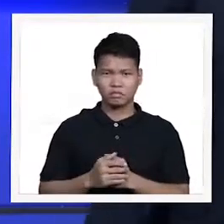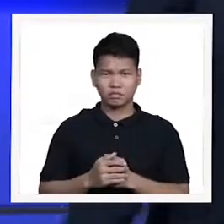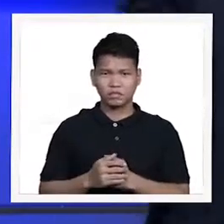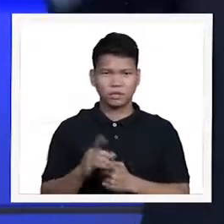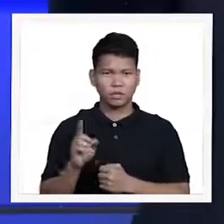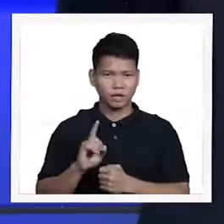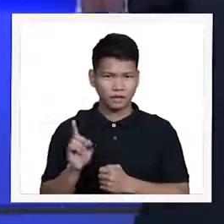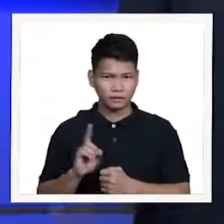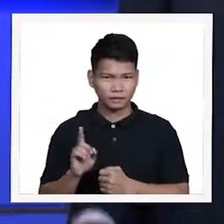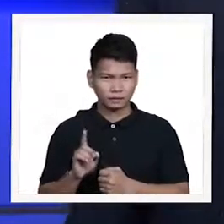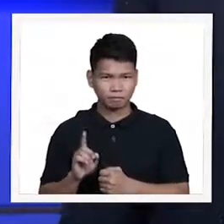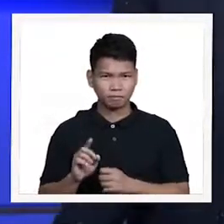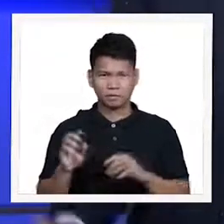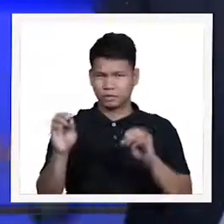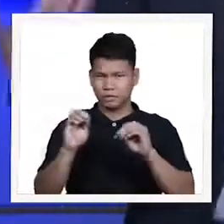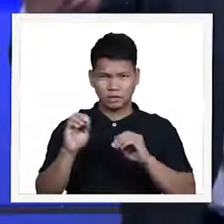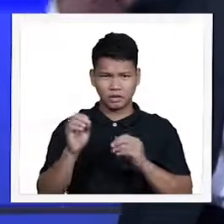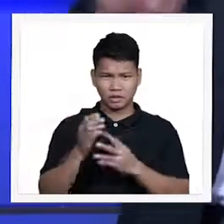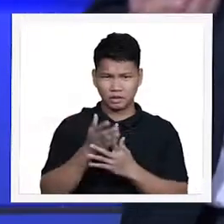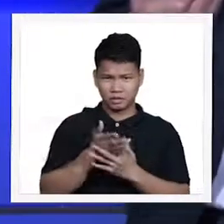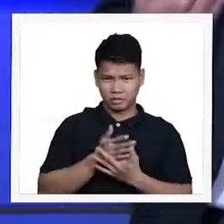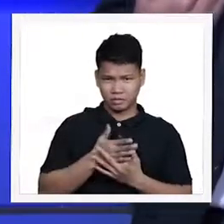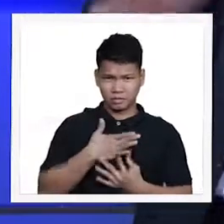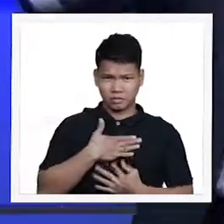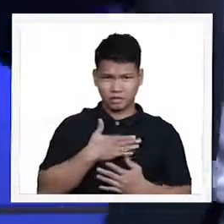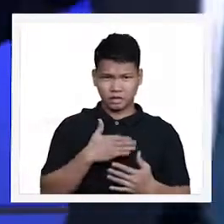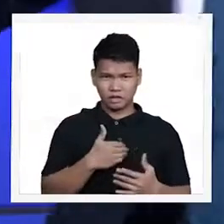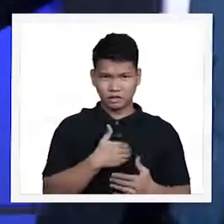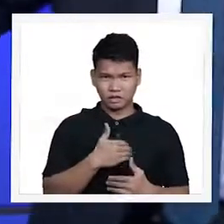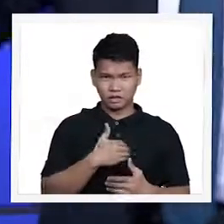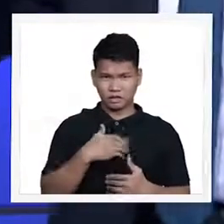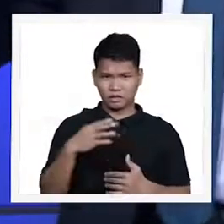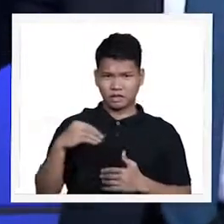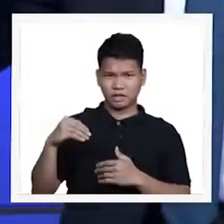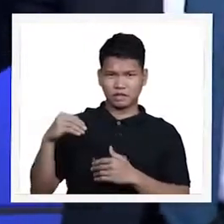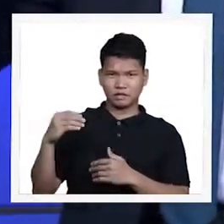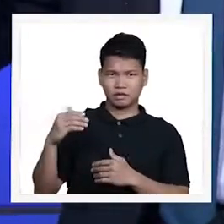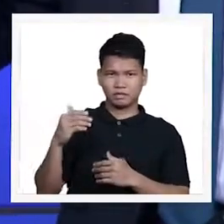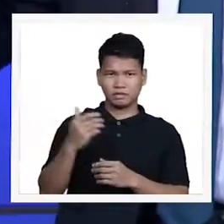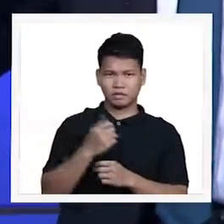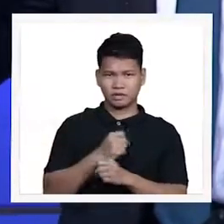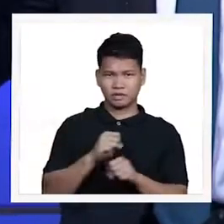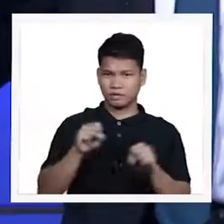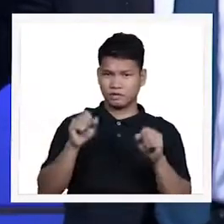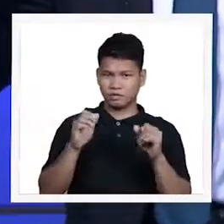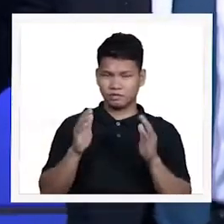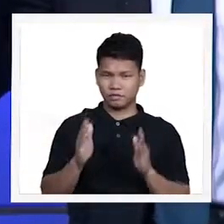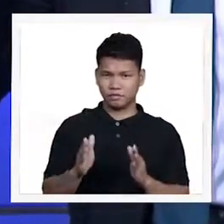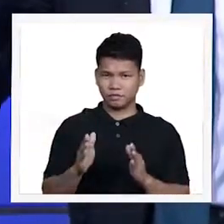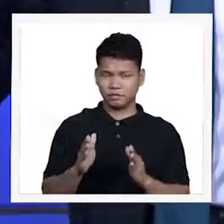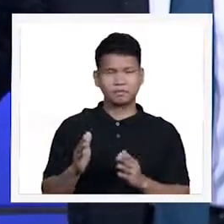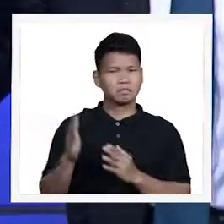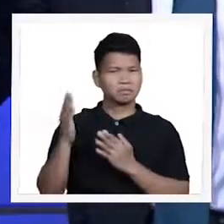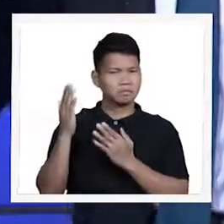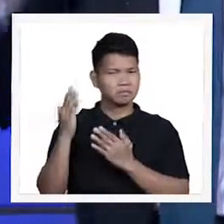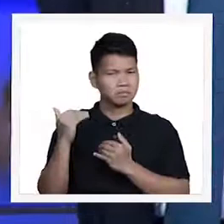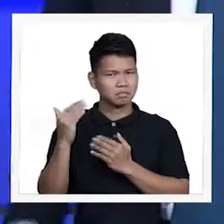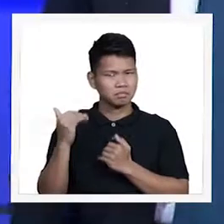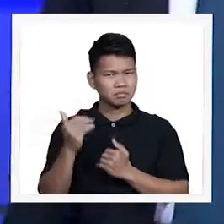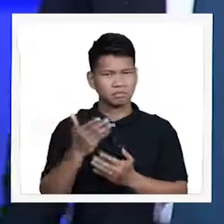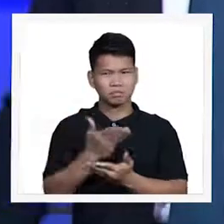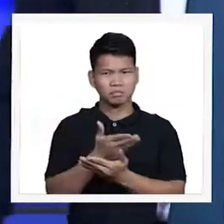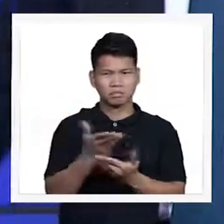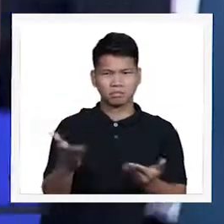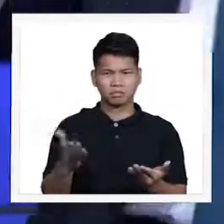that nothing between my soul and the Savior Sana mga minamahal na mga